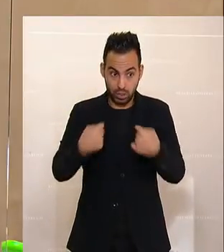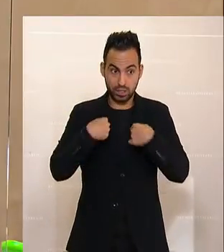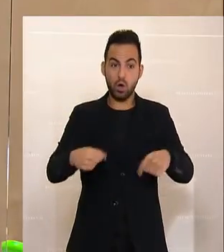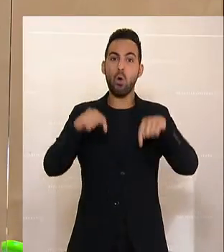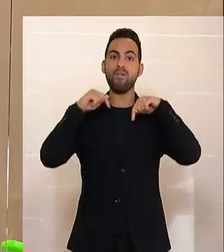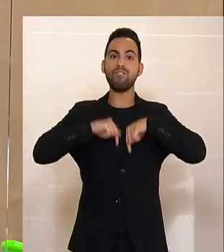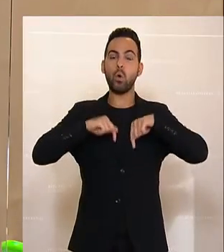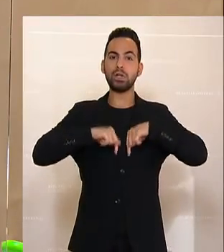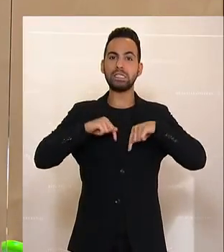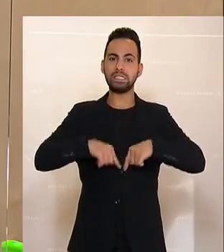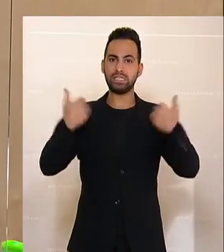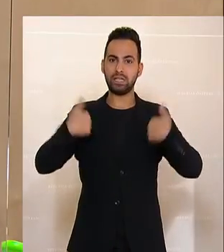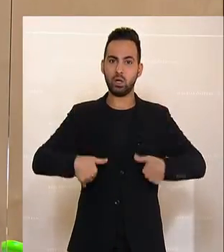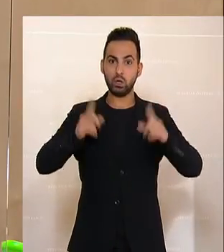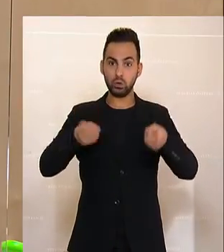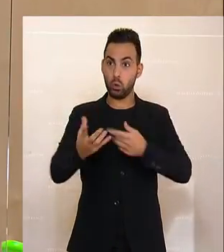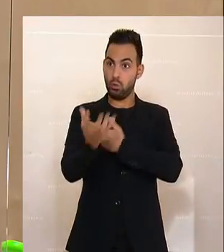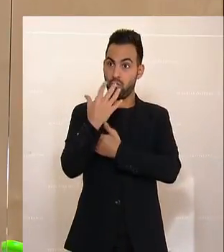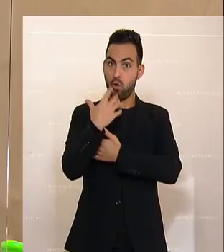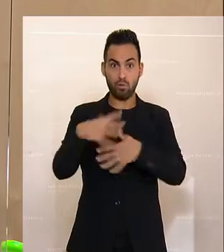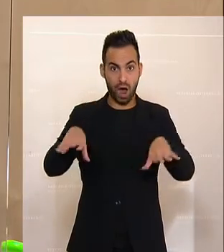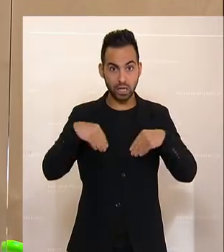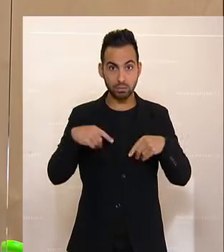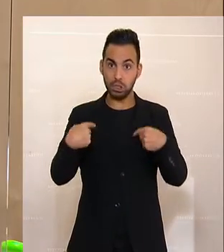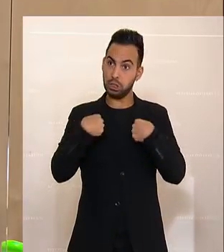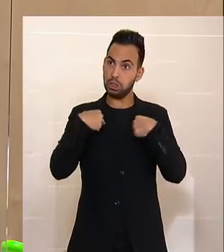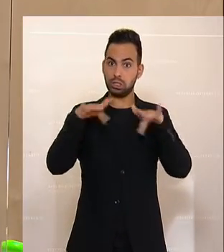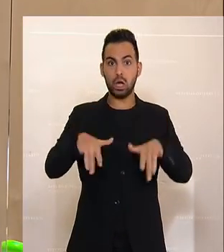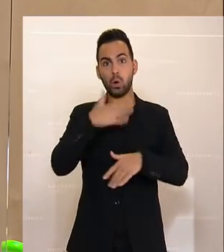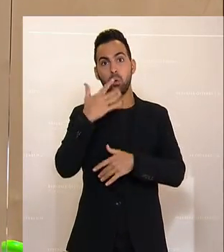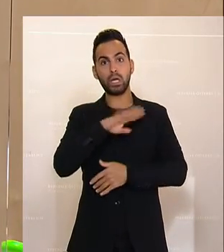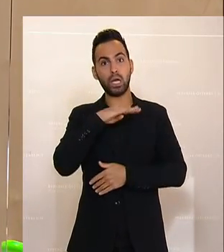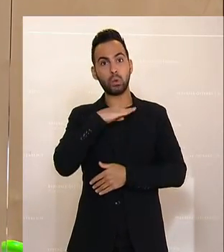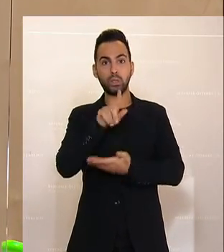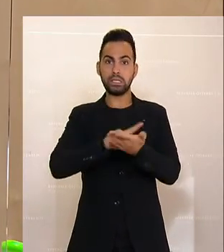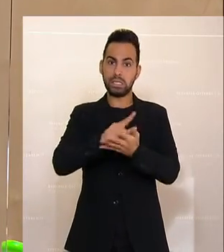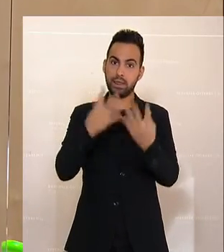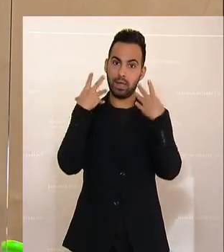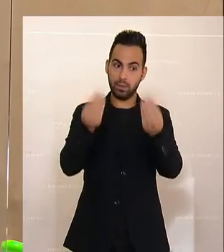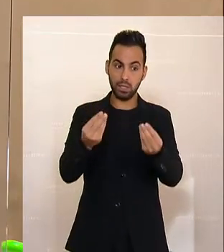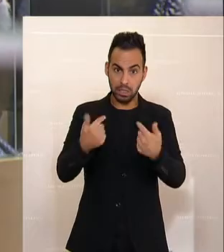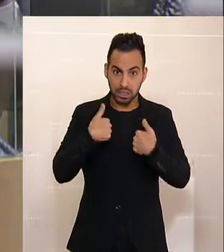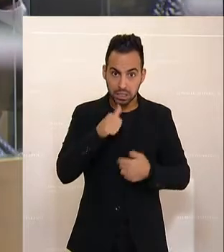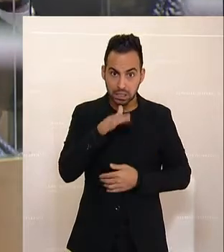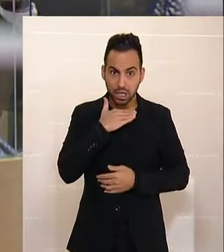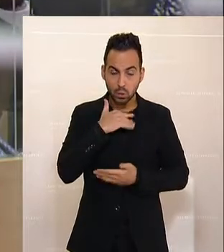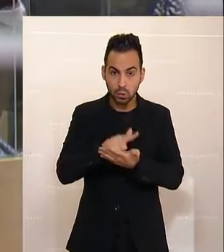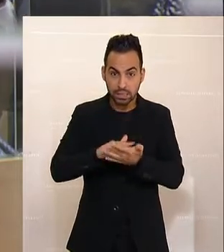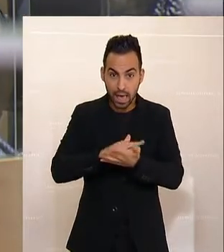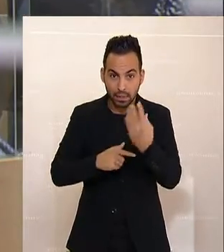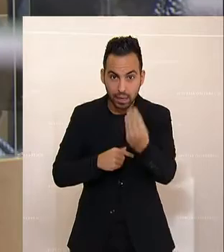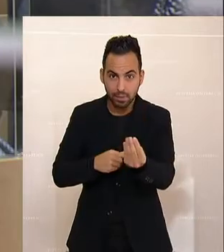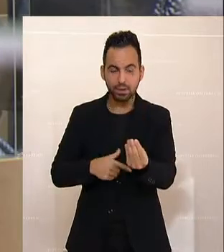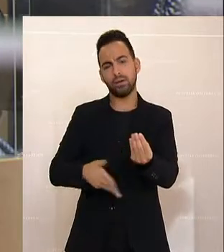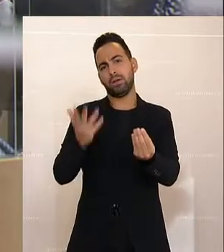Vorsitzende den Vorwurf machen lassen, ich würde Ihnen nicht genug Zeit geben. Ich würde Ihnen nicht genug Zeit geben.